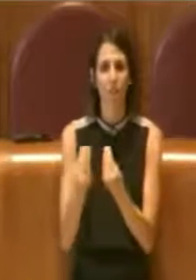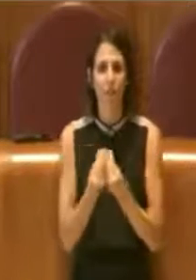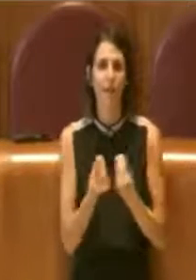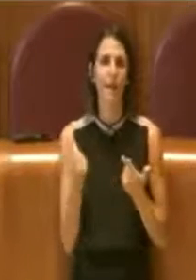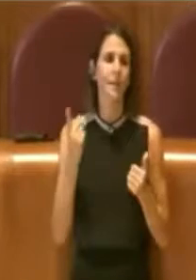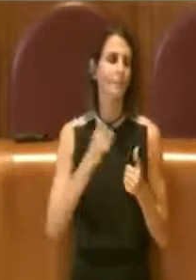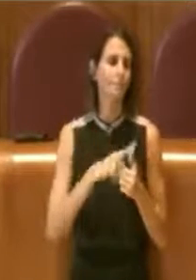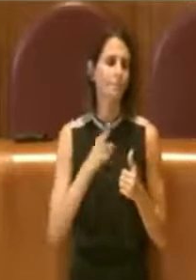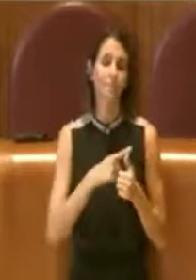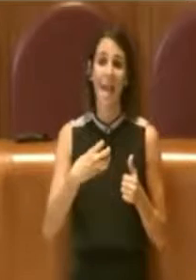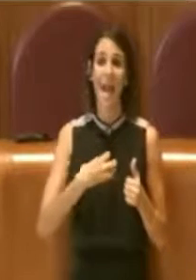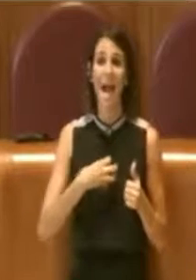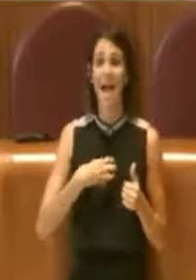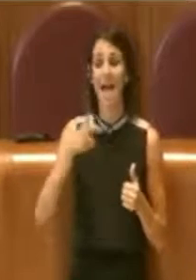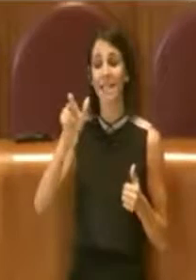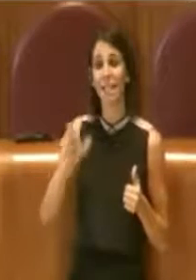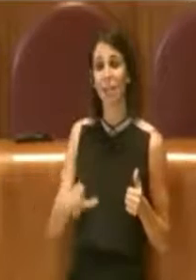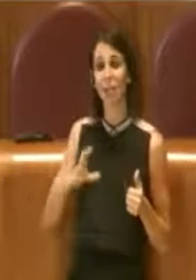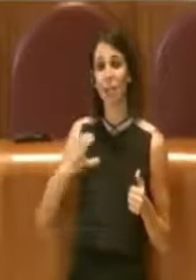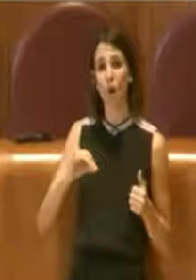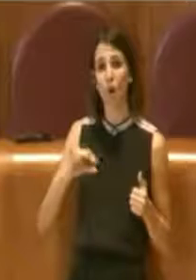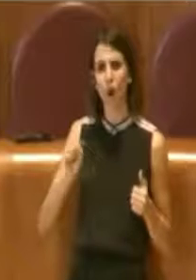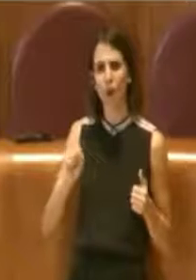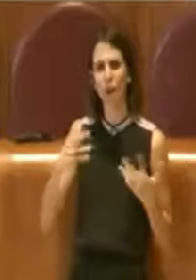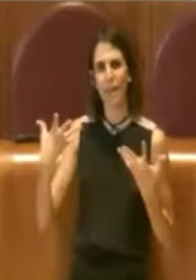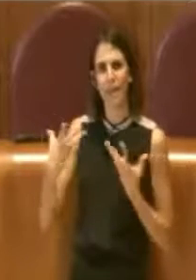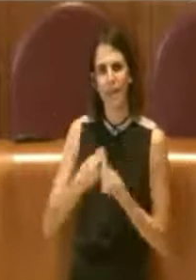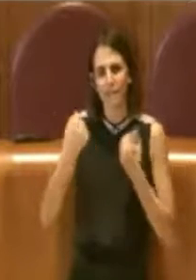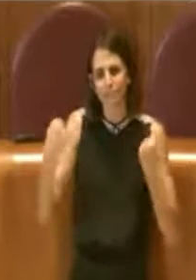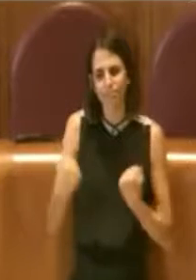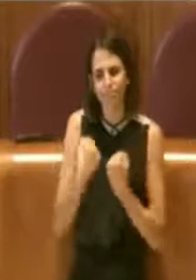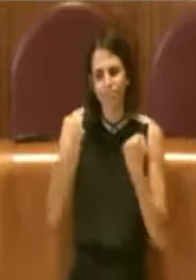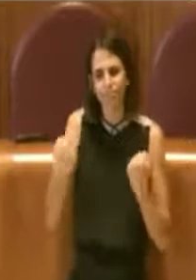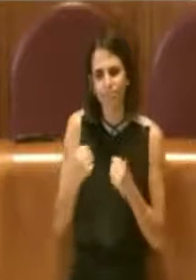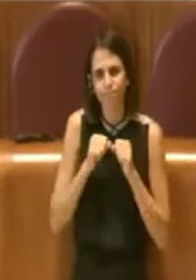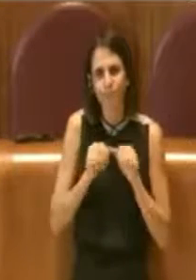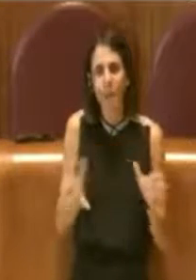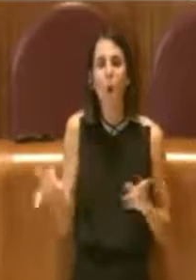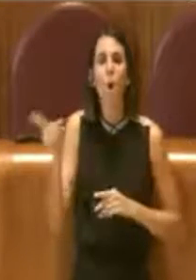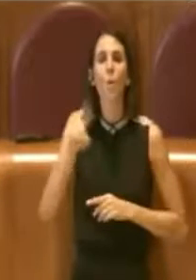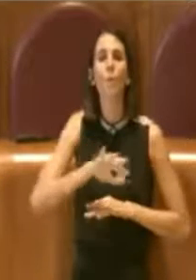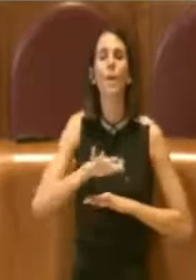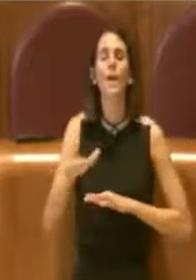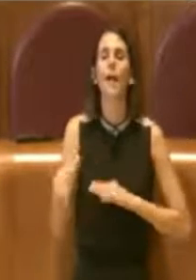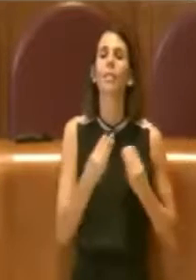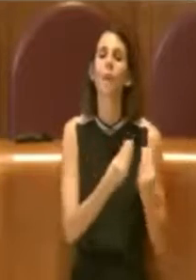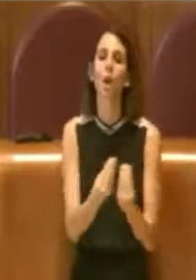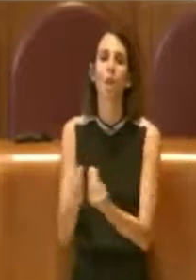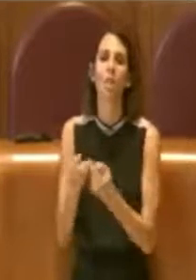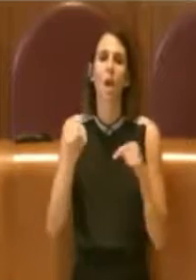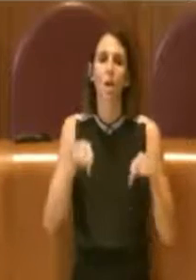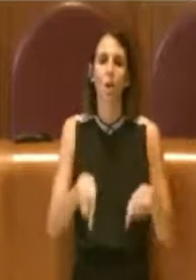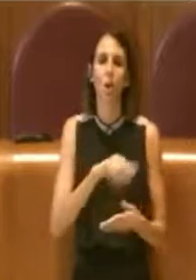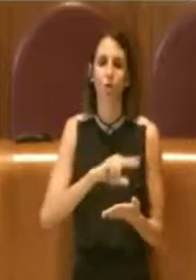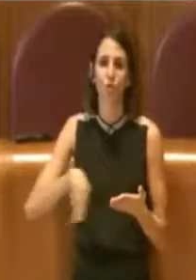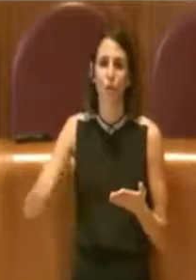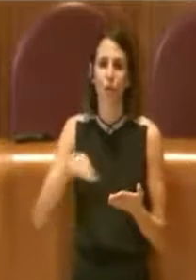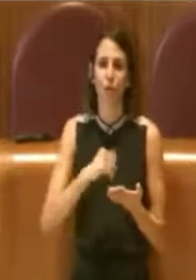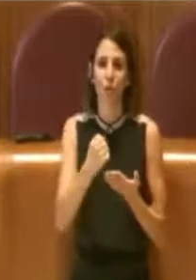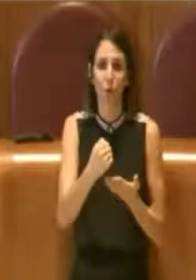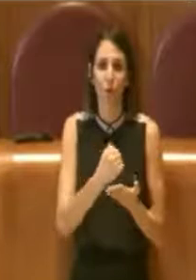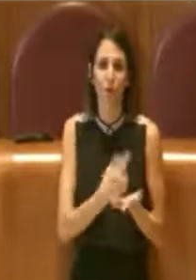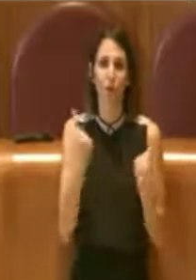ha promosso anche questo indirizzo e tutti i colleghi che voteranno questo atto e ovviamente i